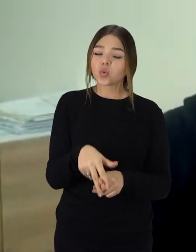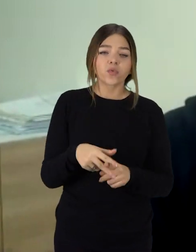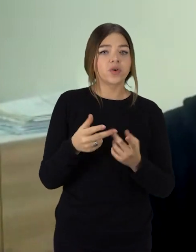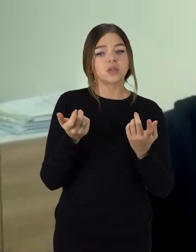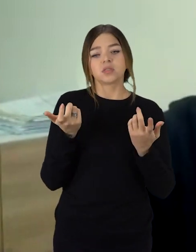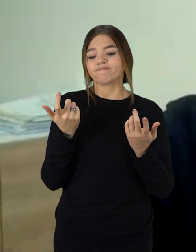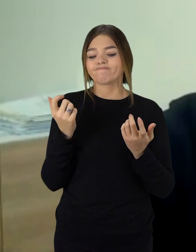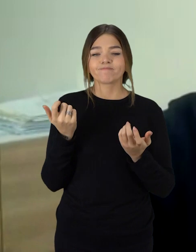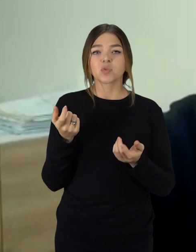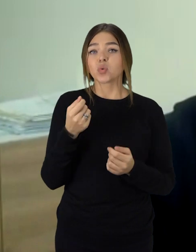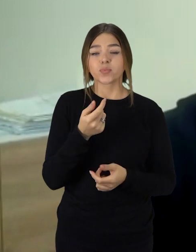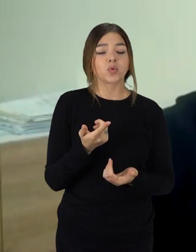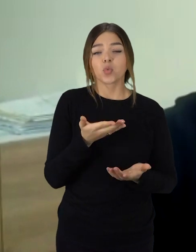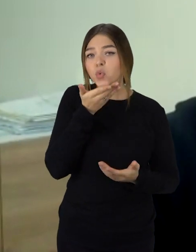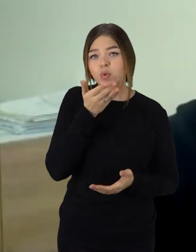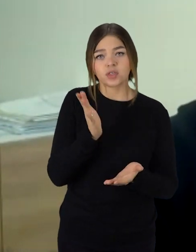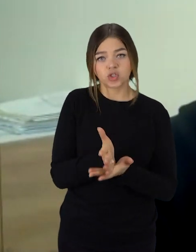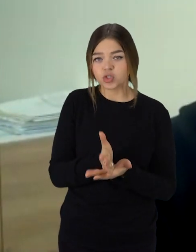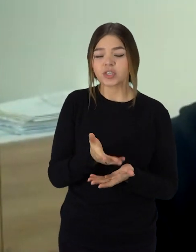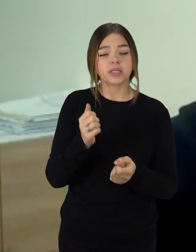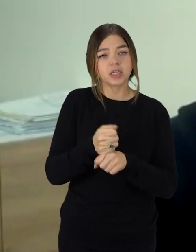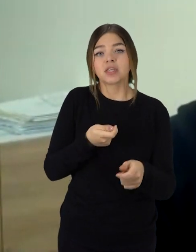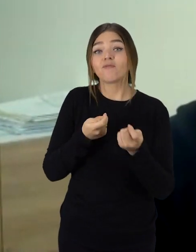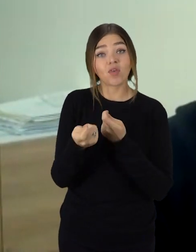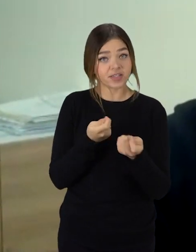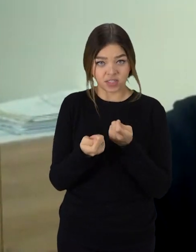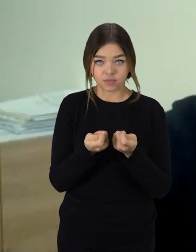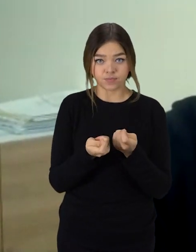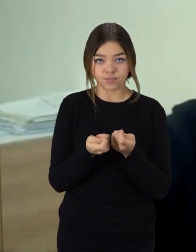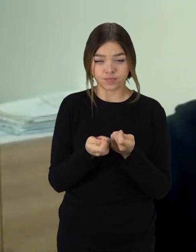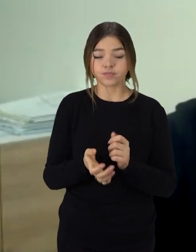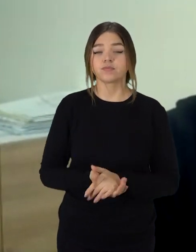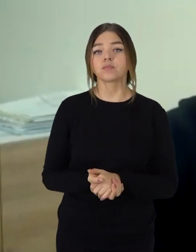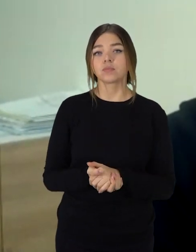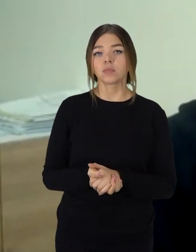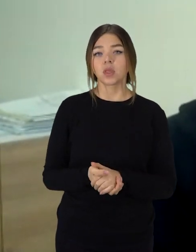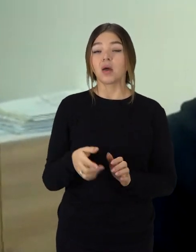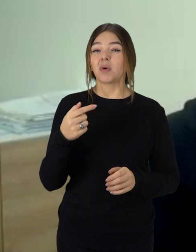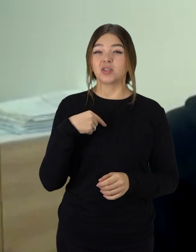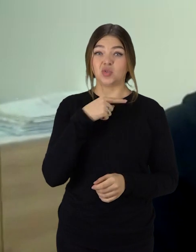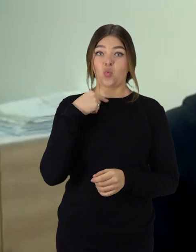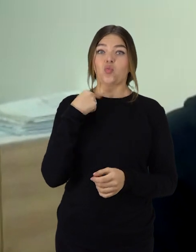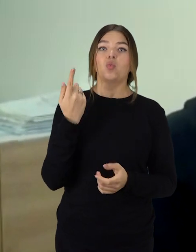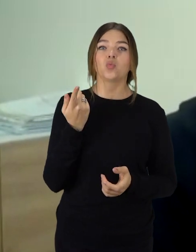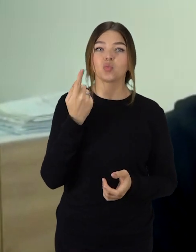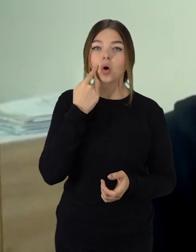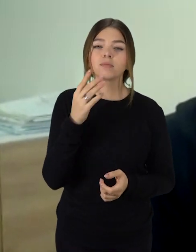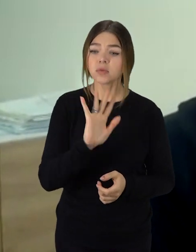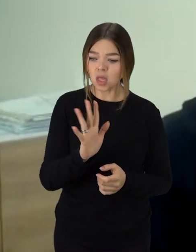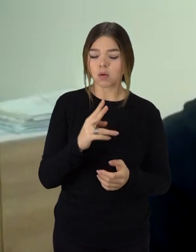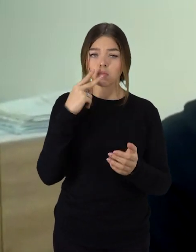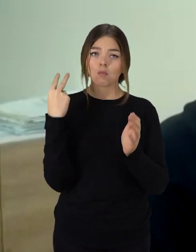galėtų ir turėtų būti suvaldomas. To labiau, kad mes nedaugiau norime, kaip ir